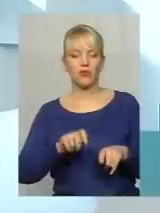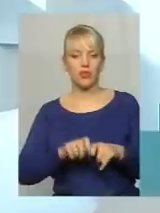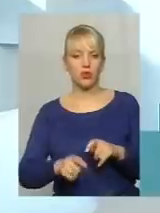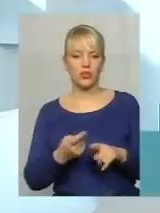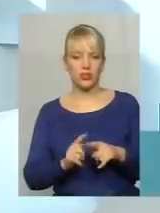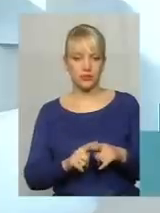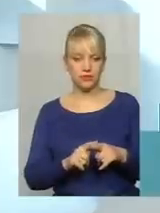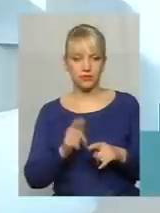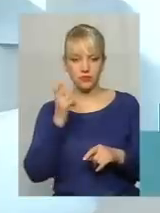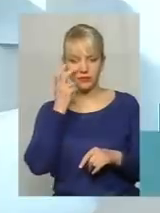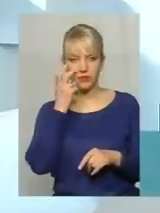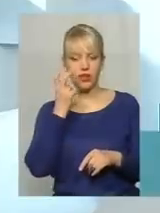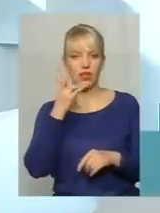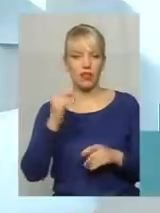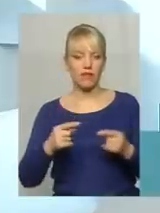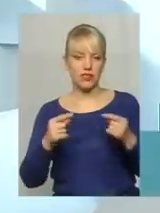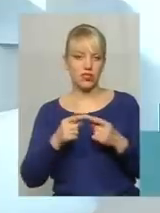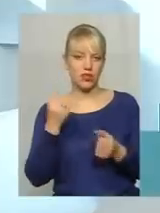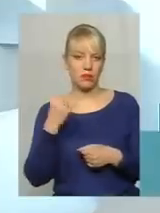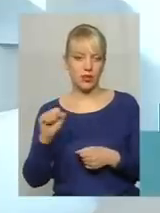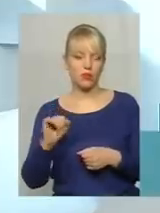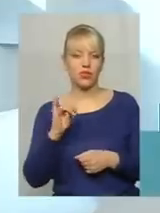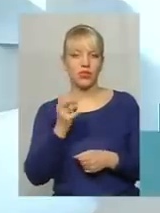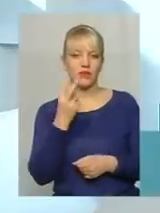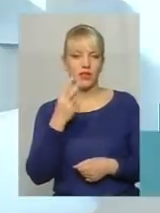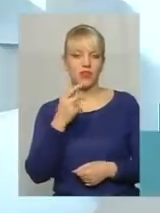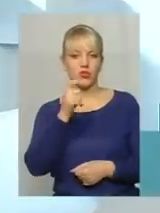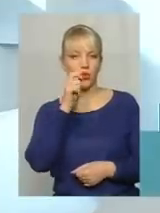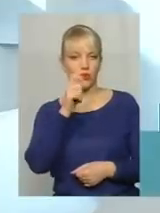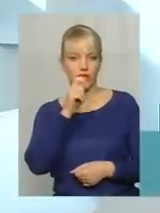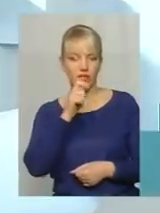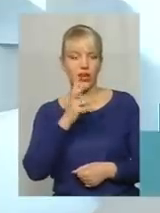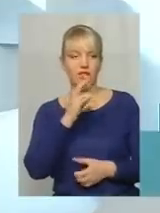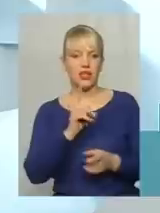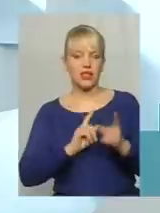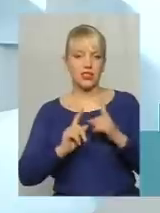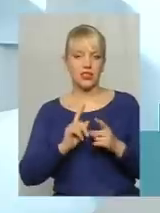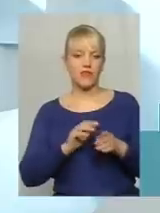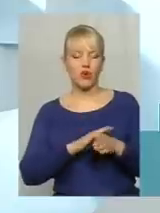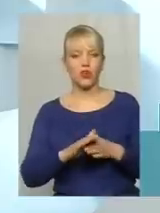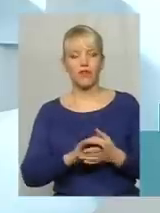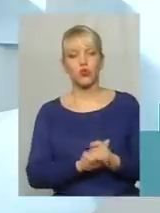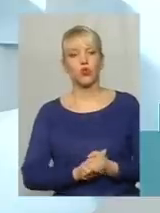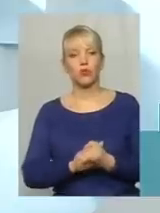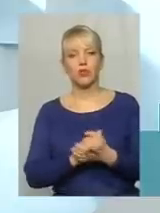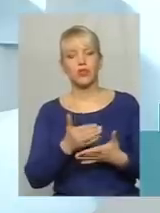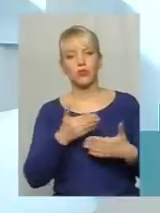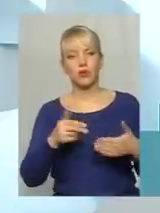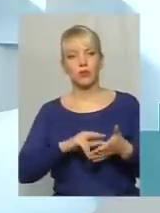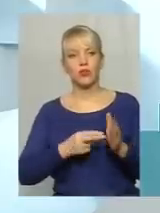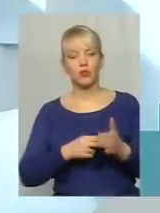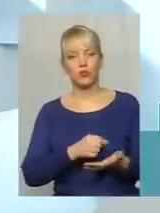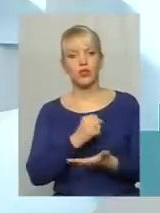і на визначення переможця. І 12 квітня на засіданні виконавчого комітету ми плануємо